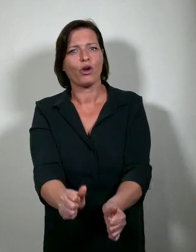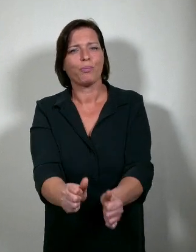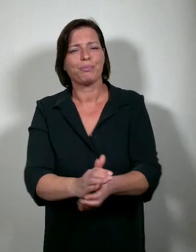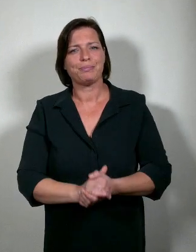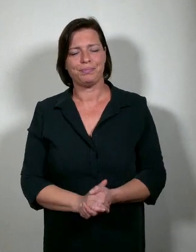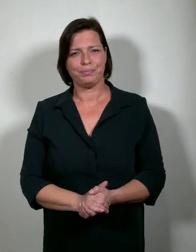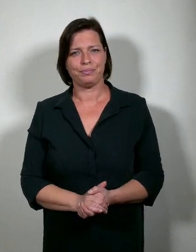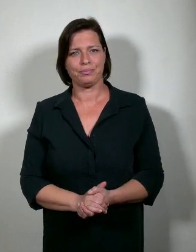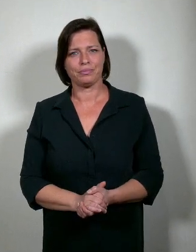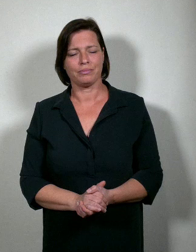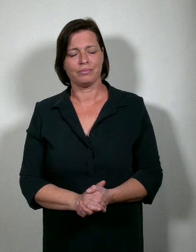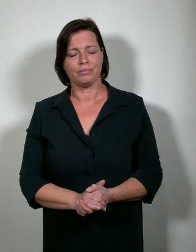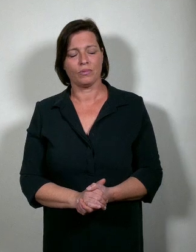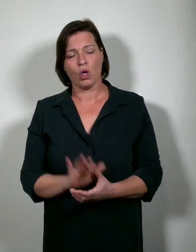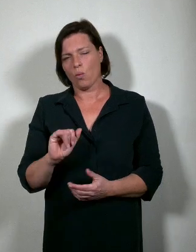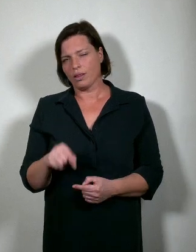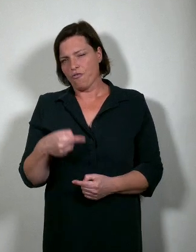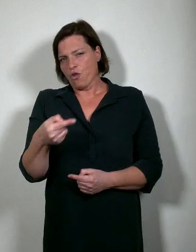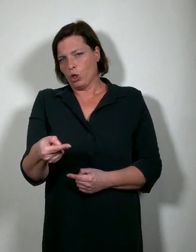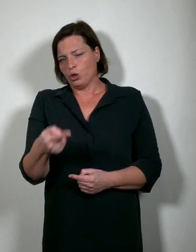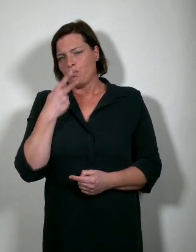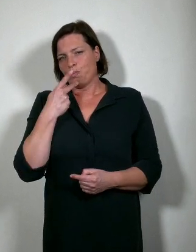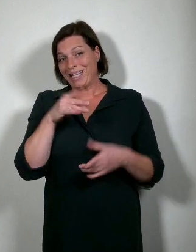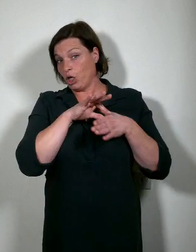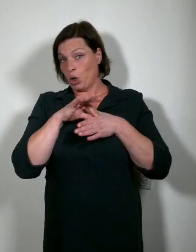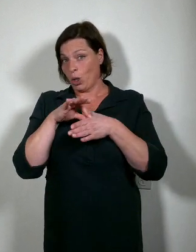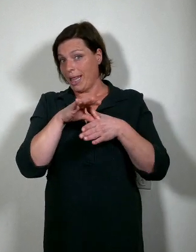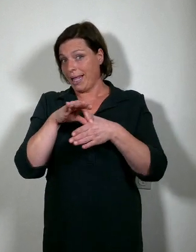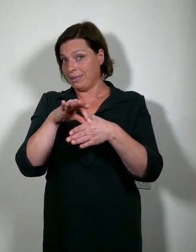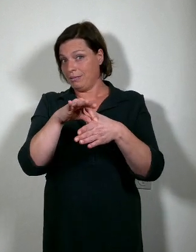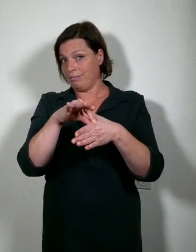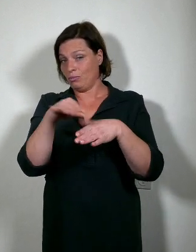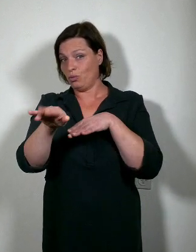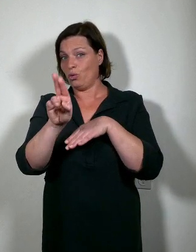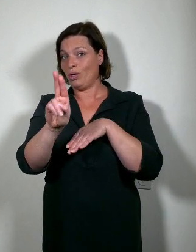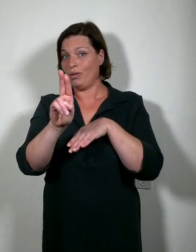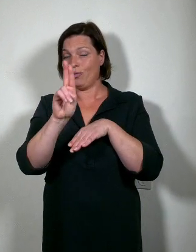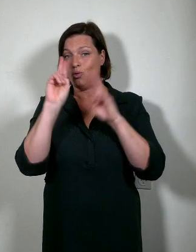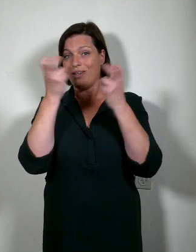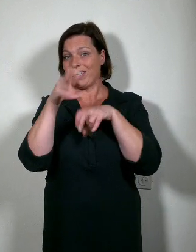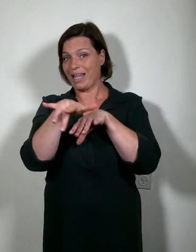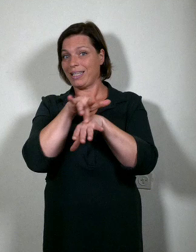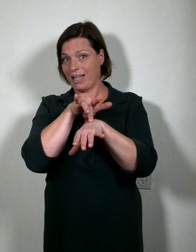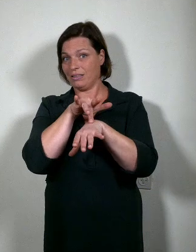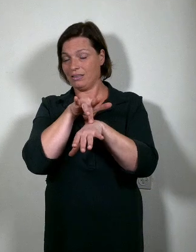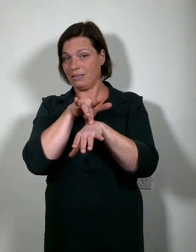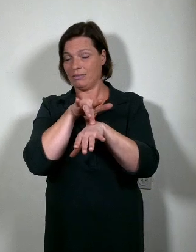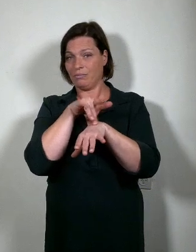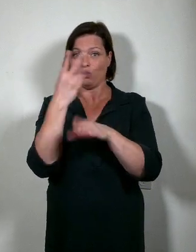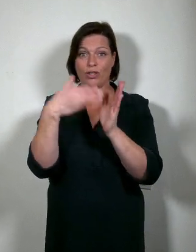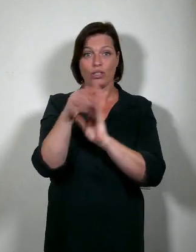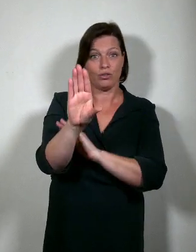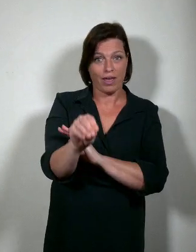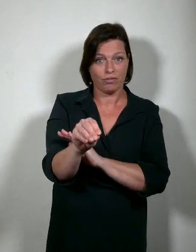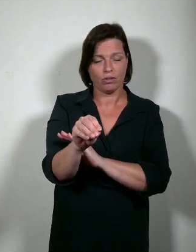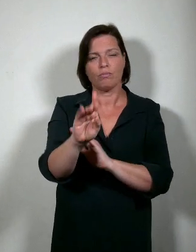In wat volgt probeer ik u rond te leiden in de Universiteit Gent anno 2050. U